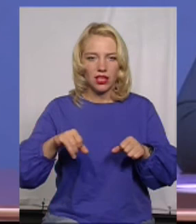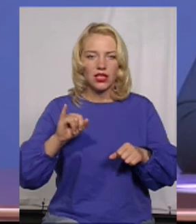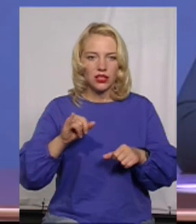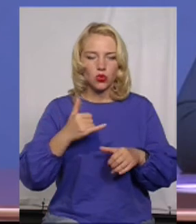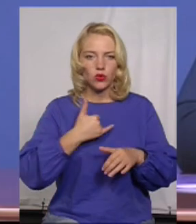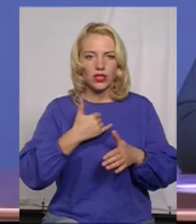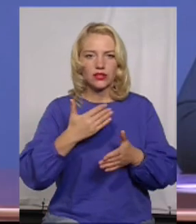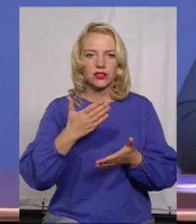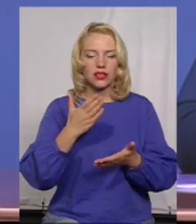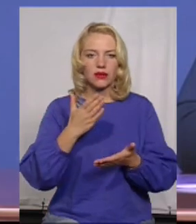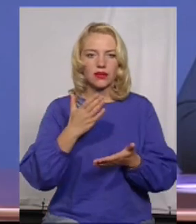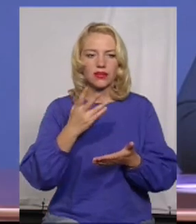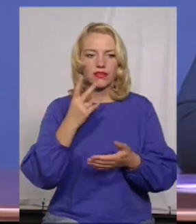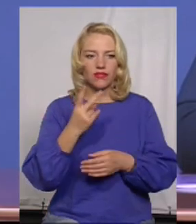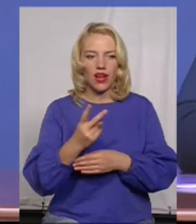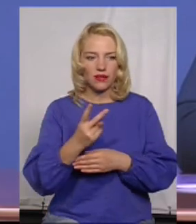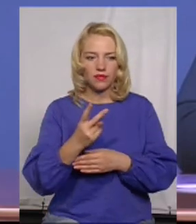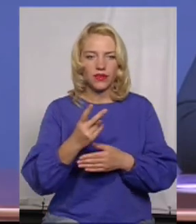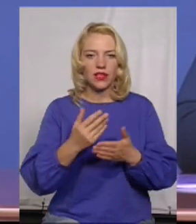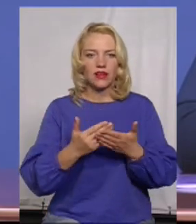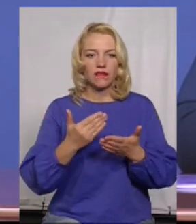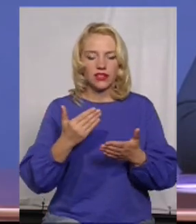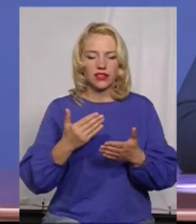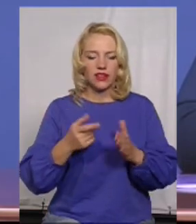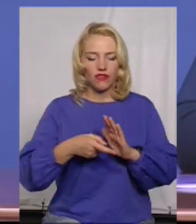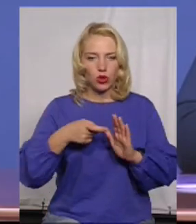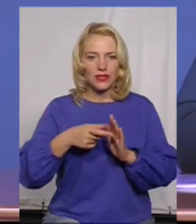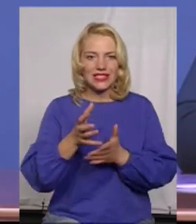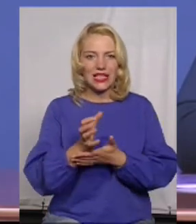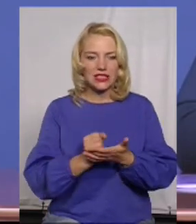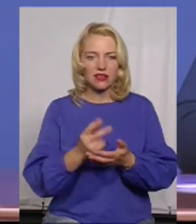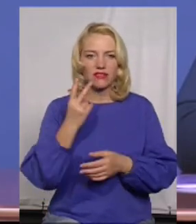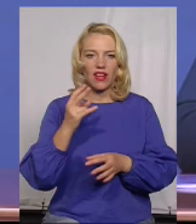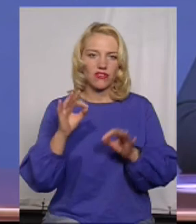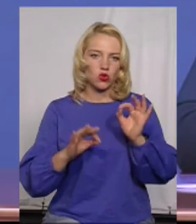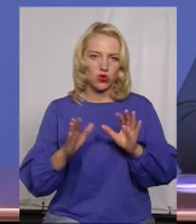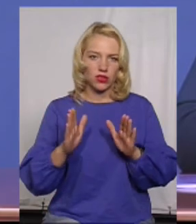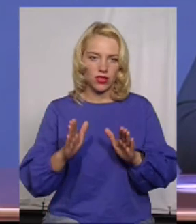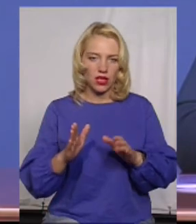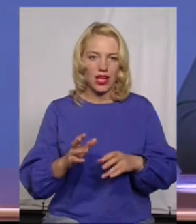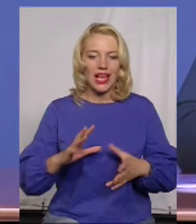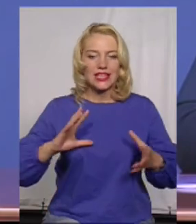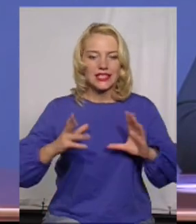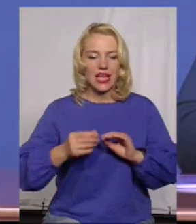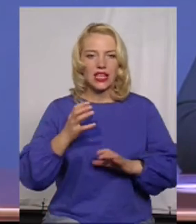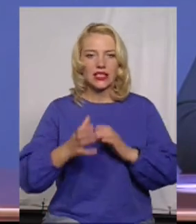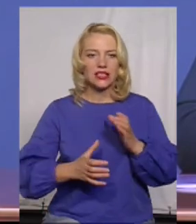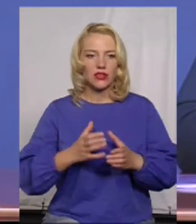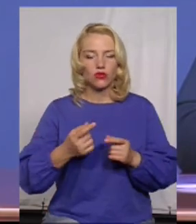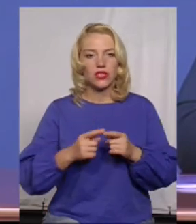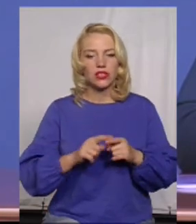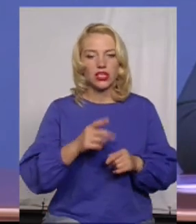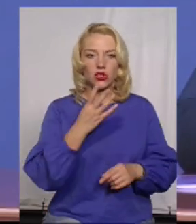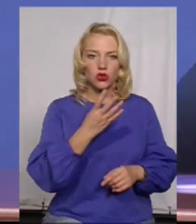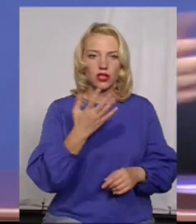,2 від видобутку запасів, 1,2 відсотки. Загальний світовий тренд десь 4,5.